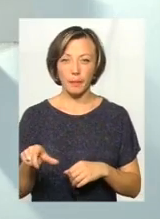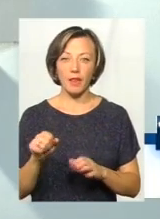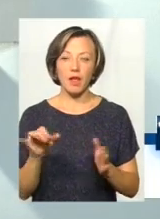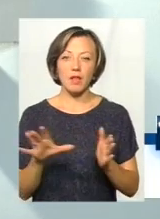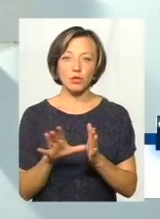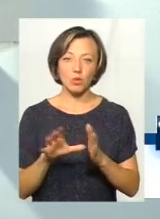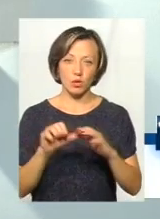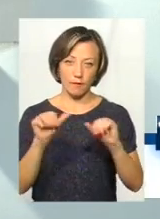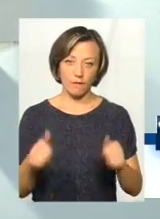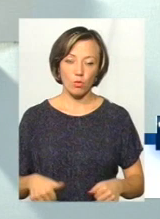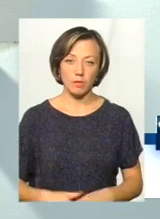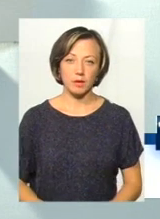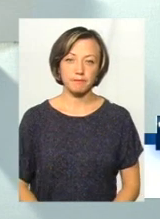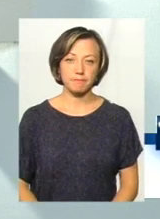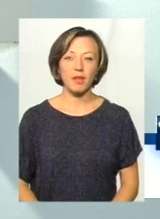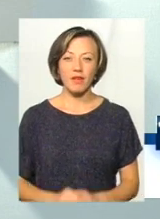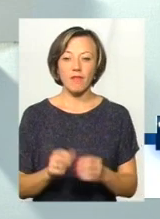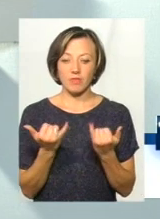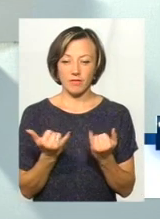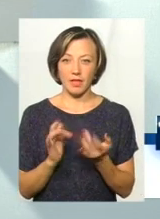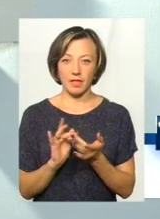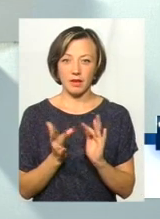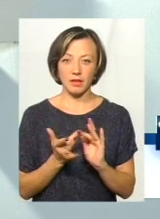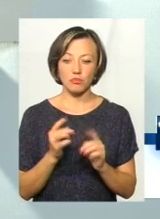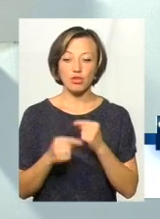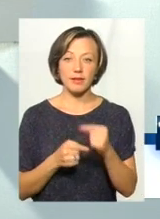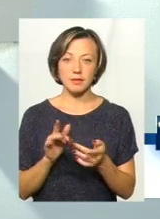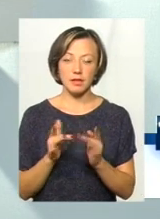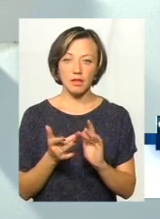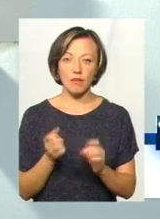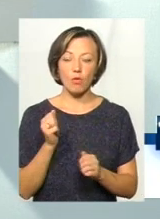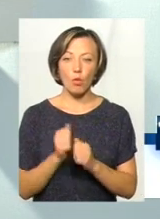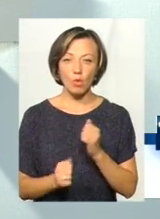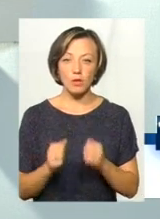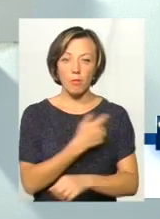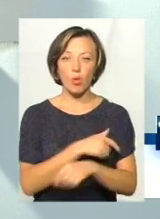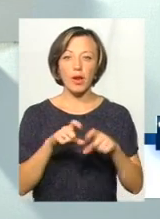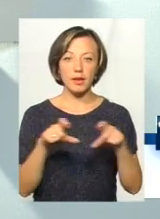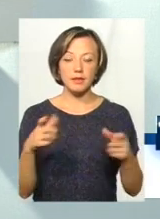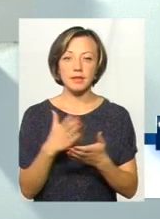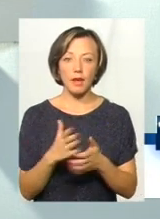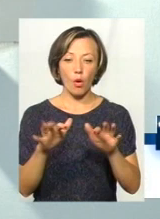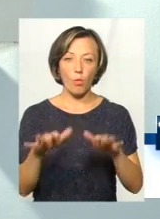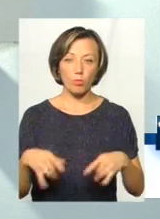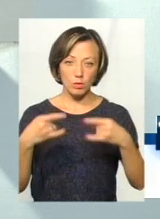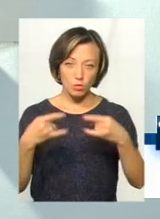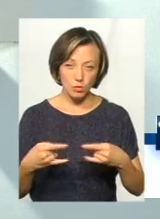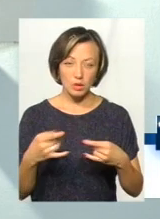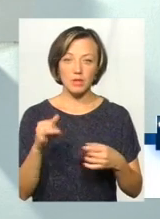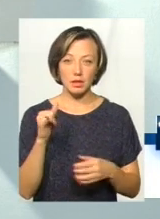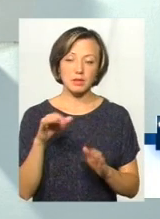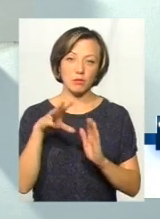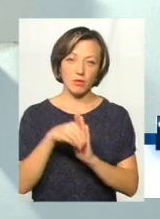режимі онлайн. Тобто, в кожній поліклініці є наявна вже комп'ютерна одиниця, і поліклініки, в принципі,